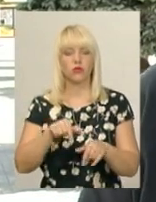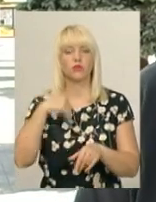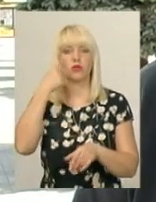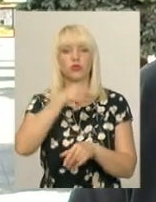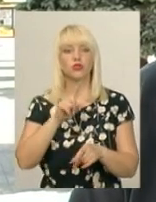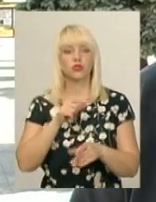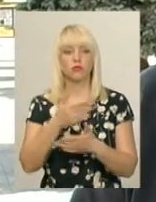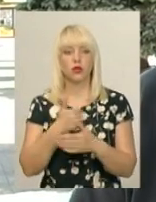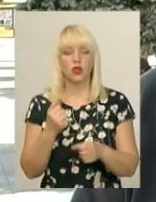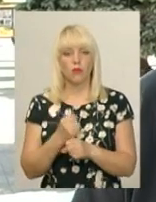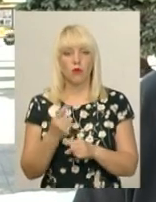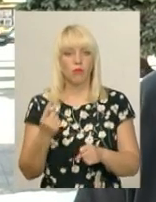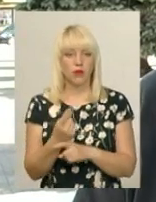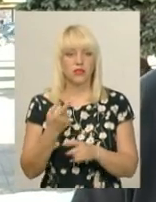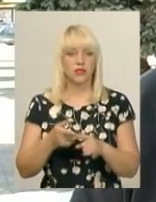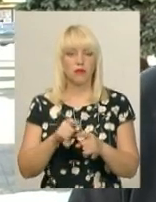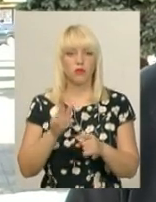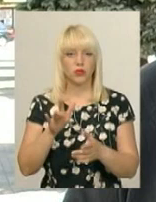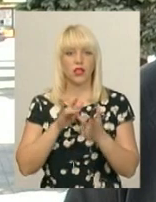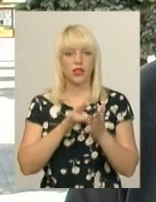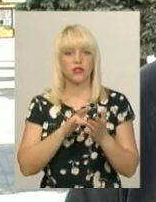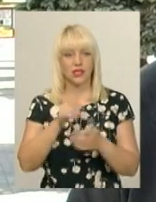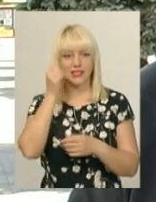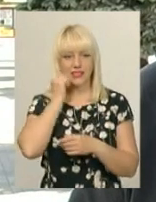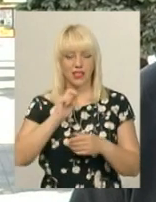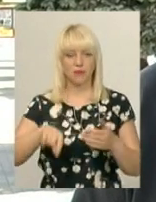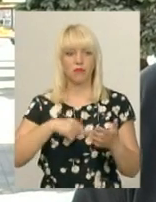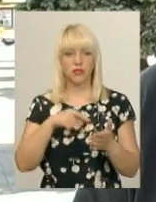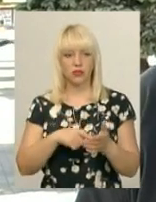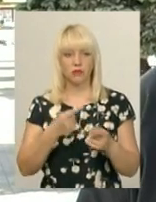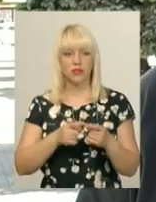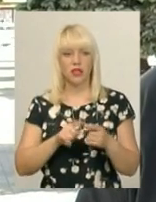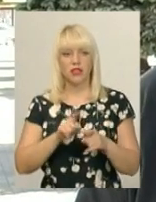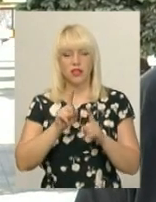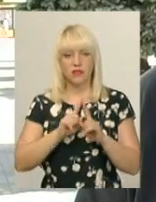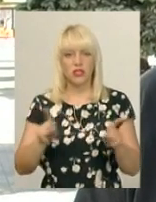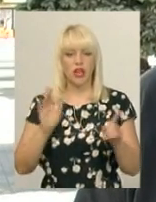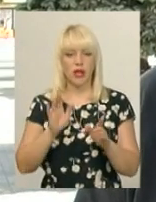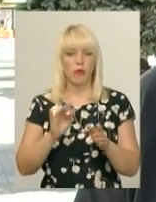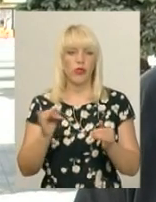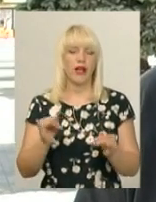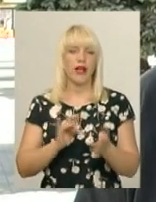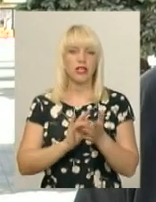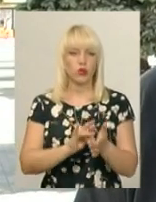що ми робимо вперше, це буде екскурсія з Старим містом, але це буде незвичайна екскурсія.